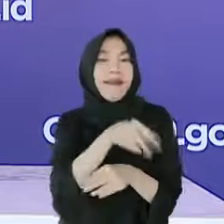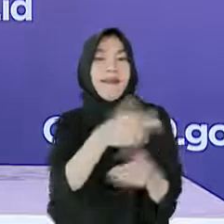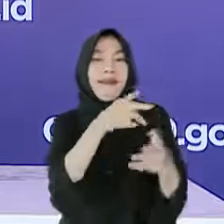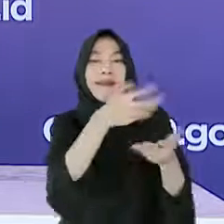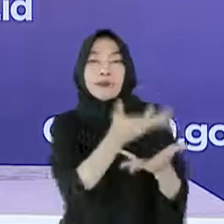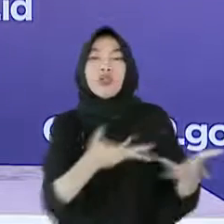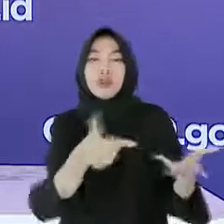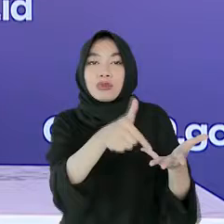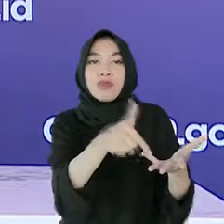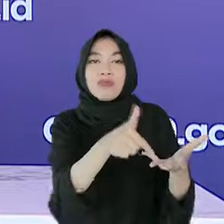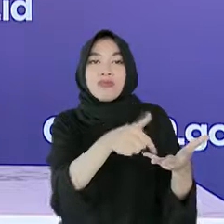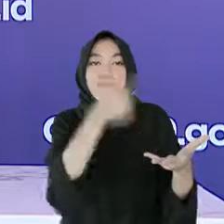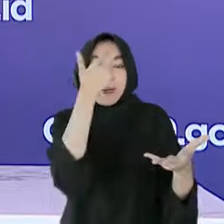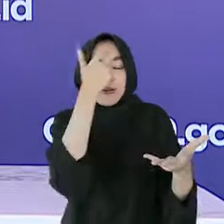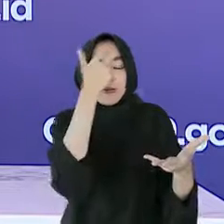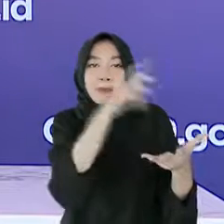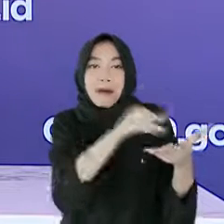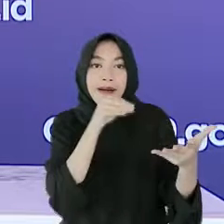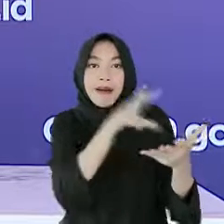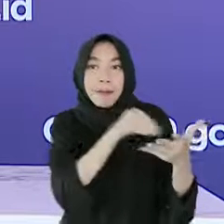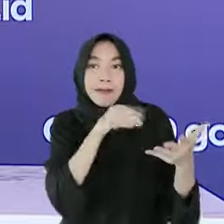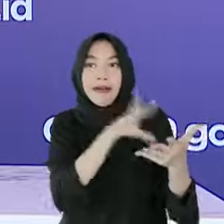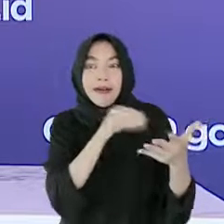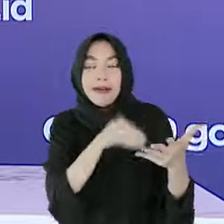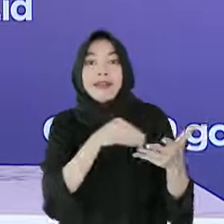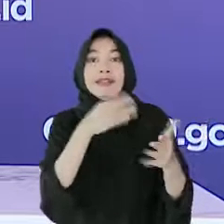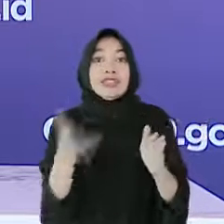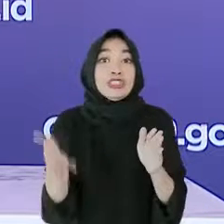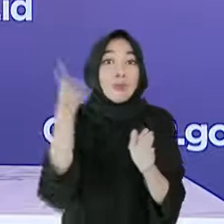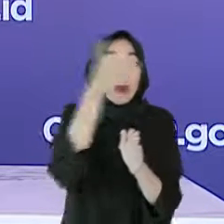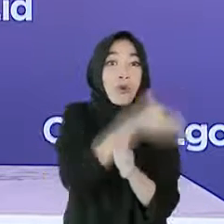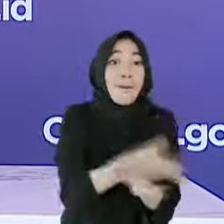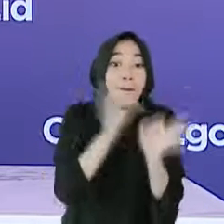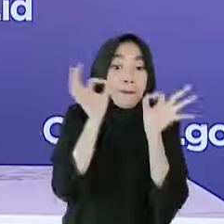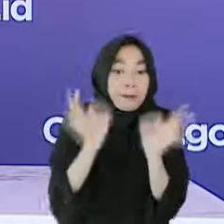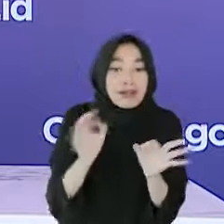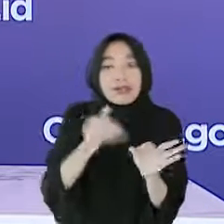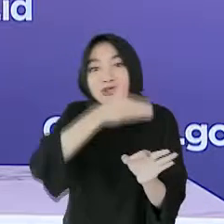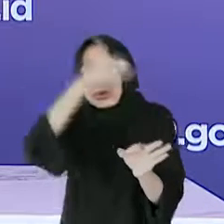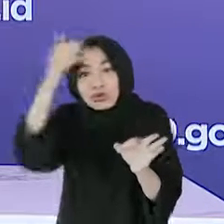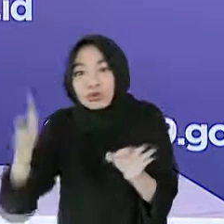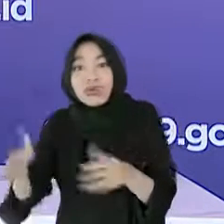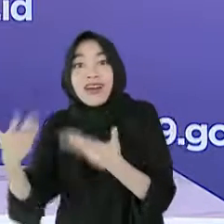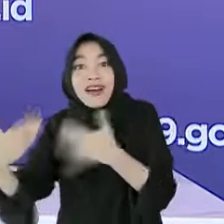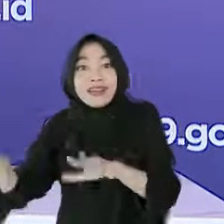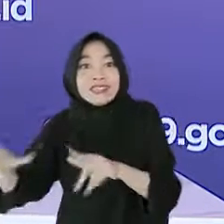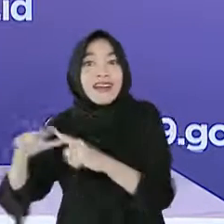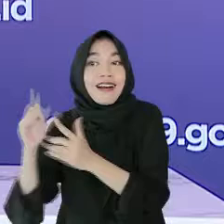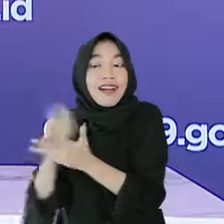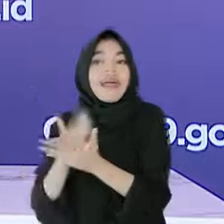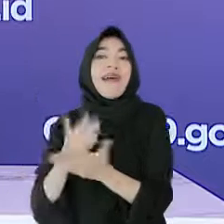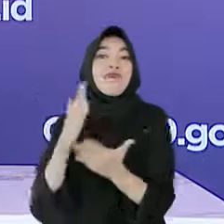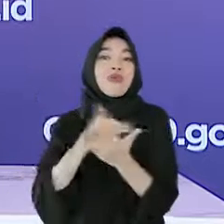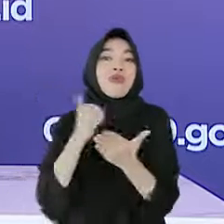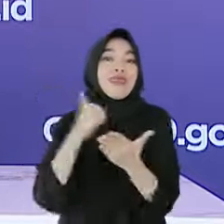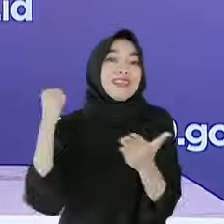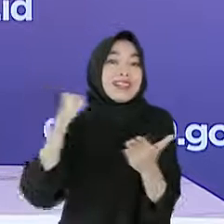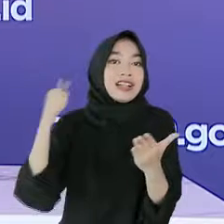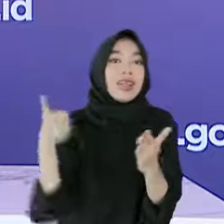untuk selalu mematuhi protokol kesehatan baik sebelum, saat, dan sesudah acara berlangsung.